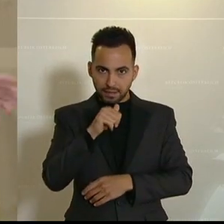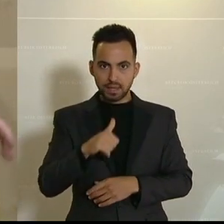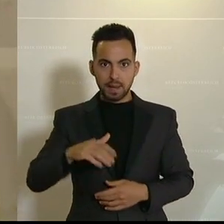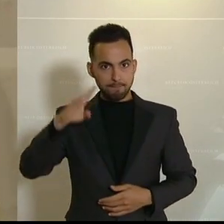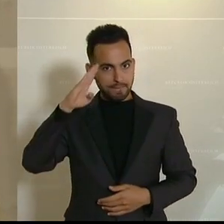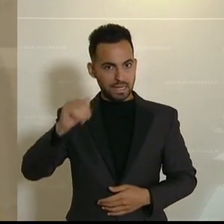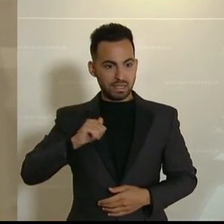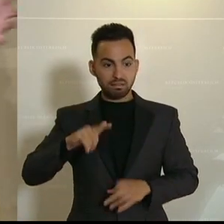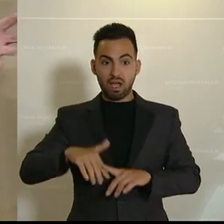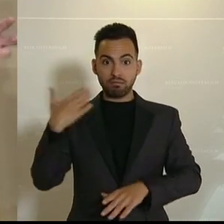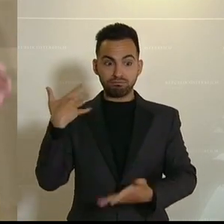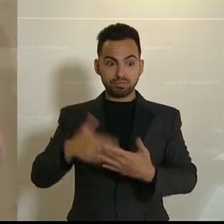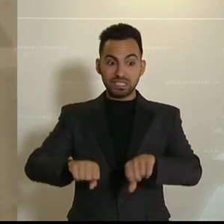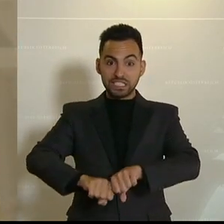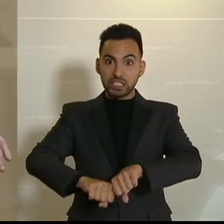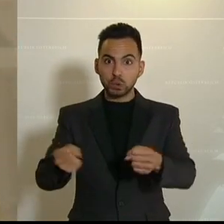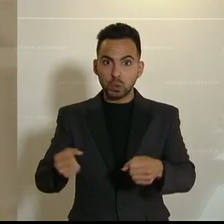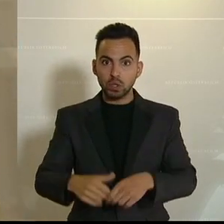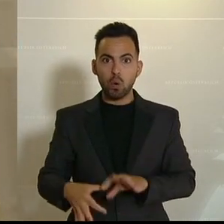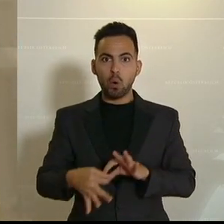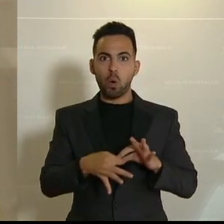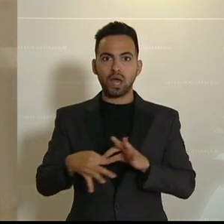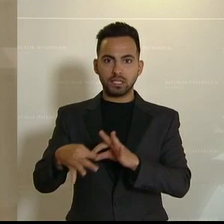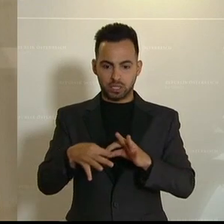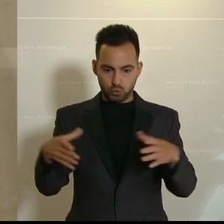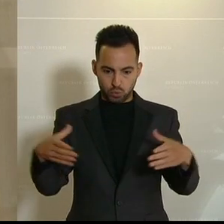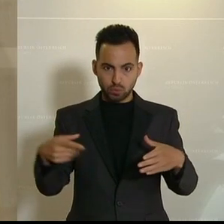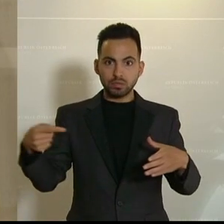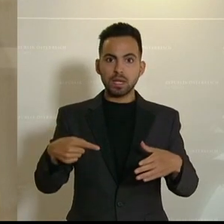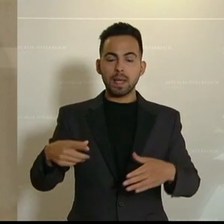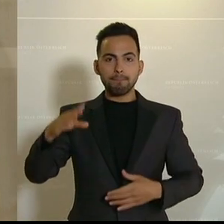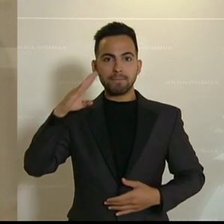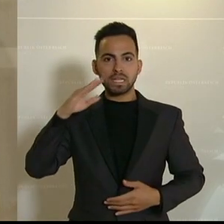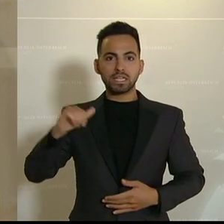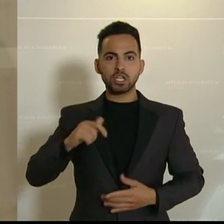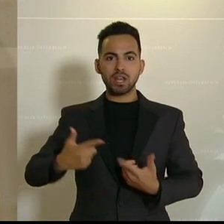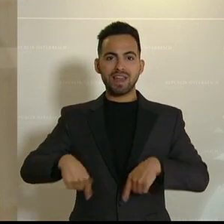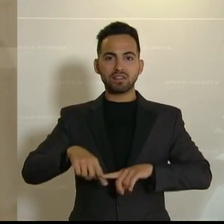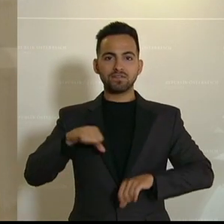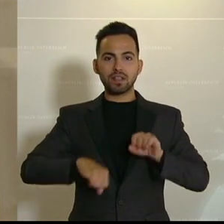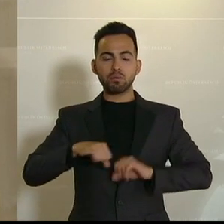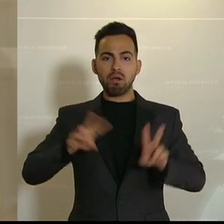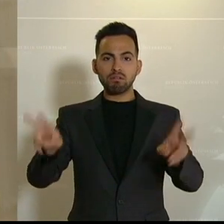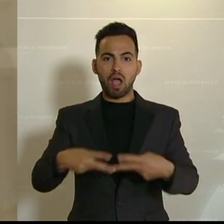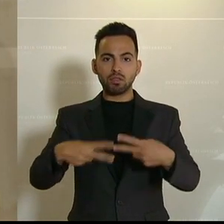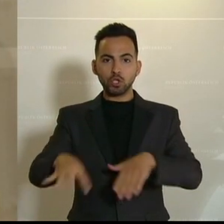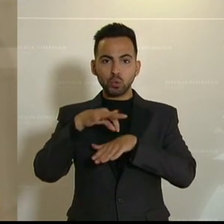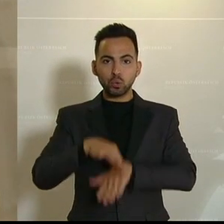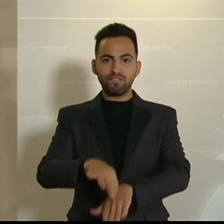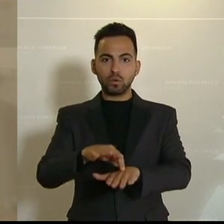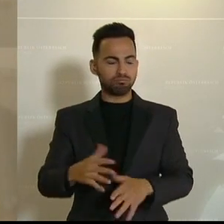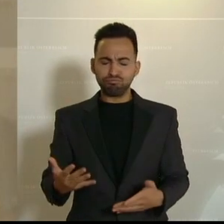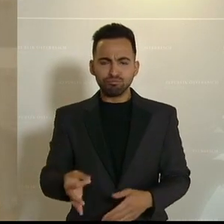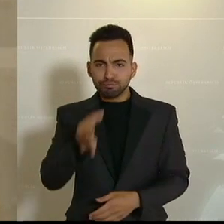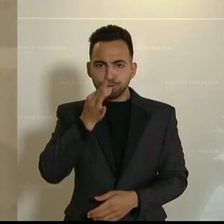Militär an sich zerstört. Das ist jetzt eine Organisation, die nicht in der Lage ist, die militärische Landesverteidigung auszuhören, und zwar bei Weitem nicht in der Lage ist.